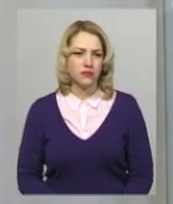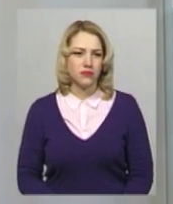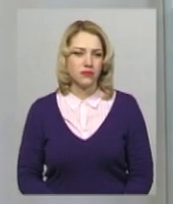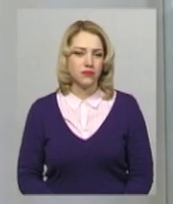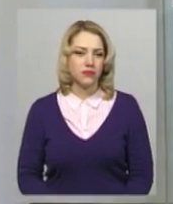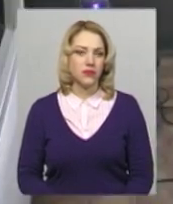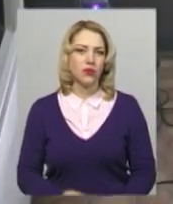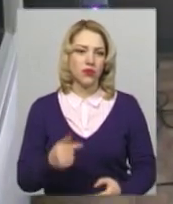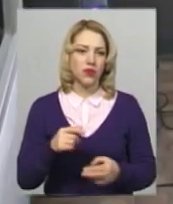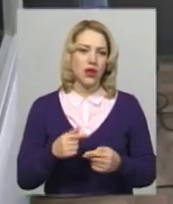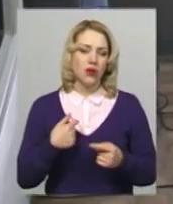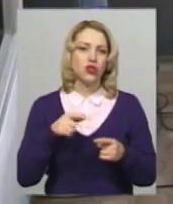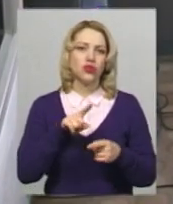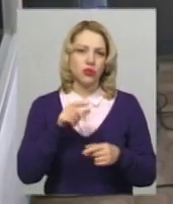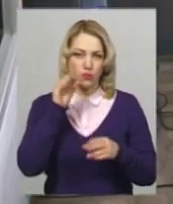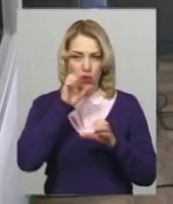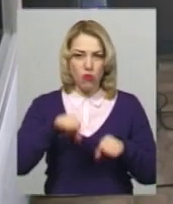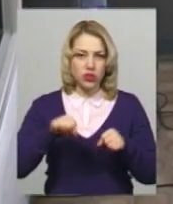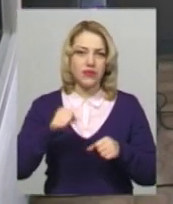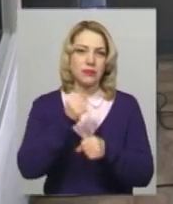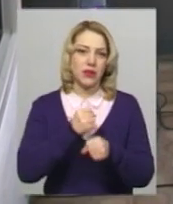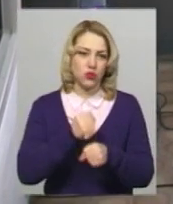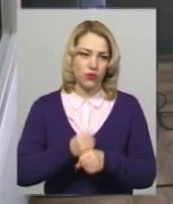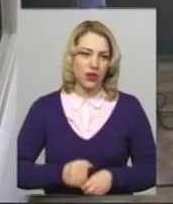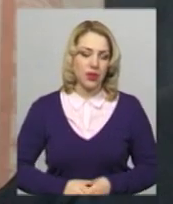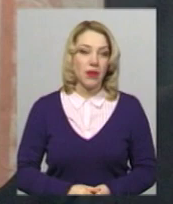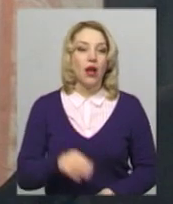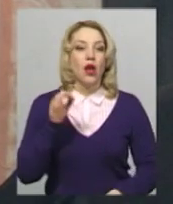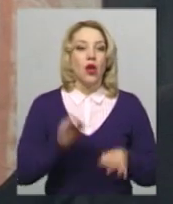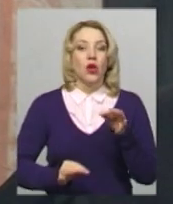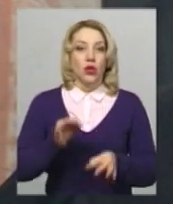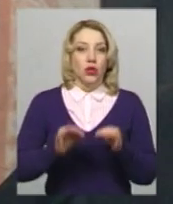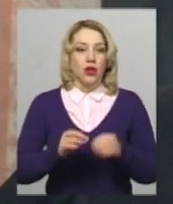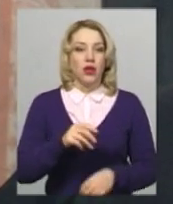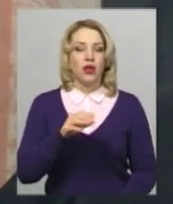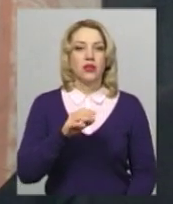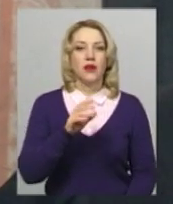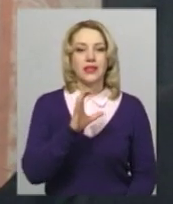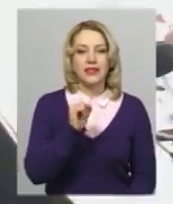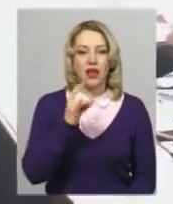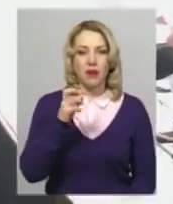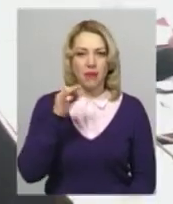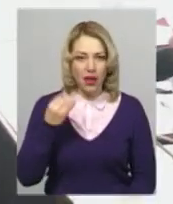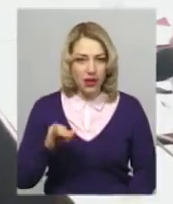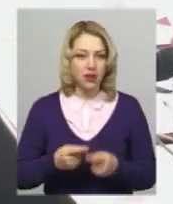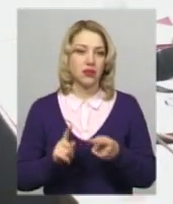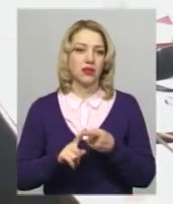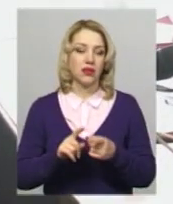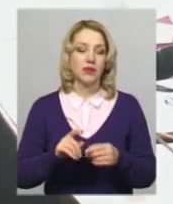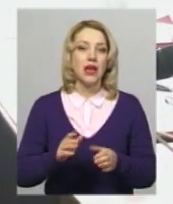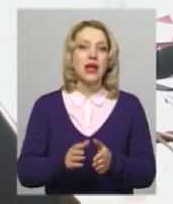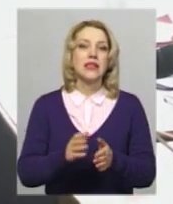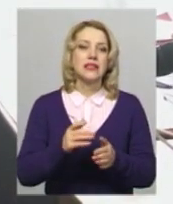балаліки дитей. Суддя Хмельницького міськрайонного суду Олександр Сарбай після повернення з нарадчої кімнати колопотання слідчого та прокурора